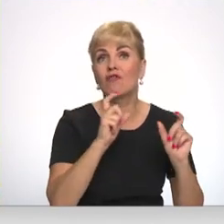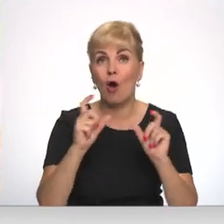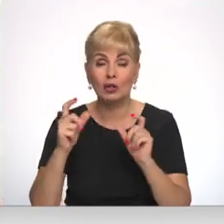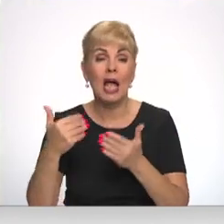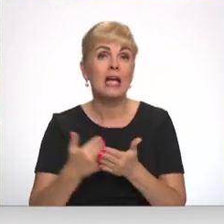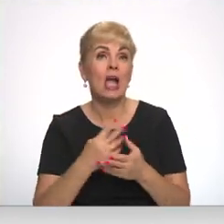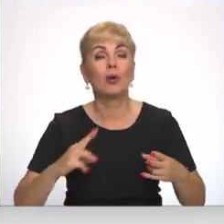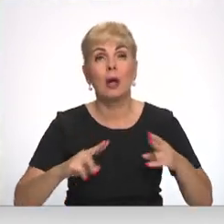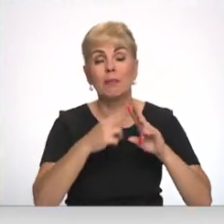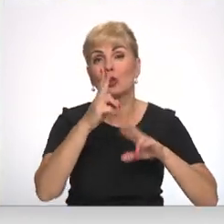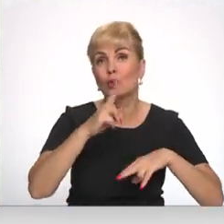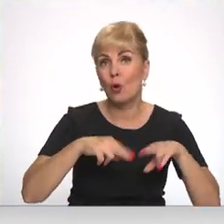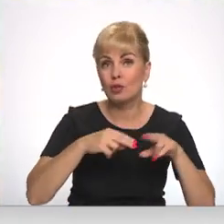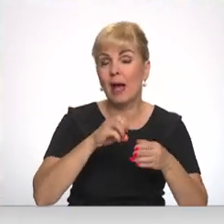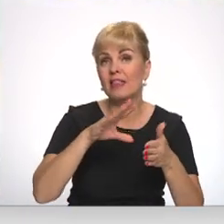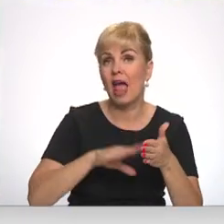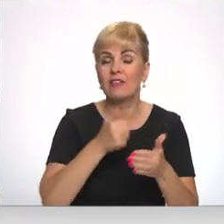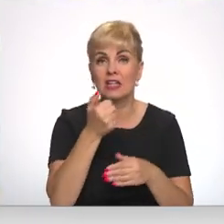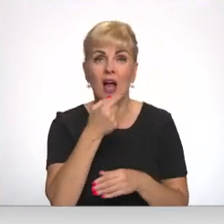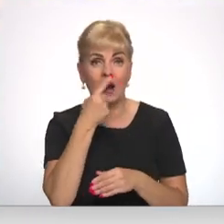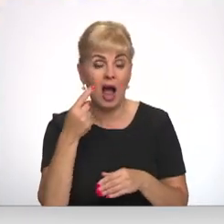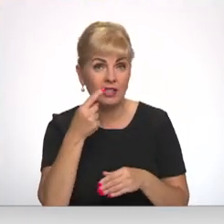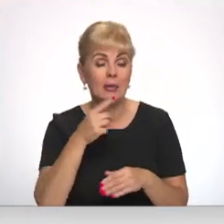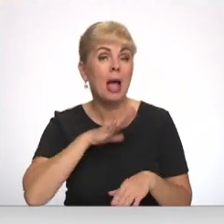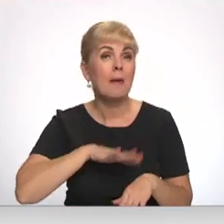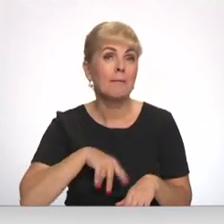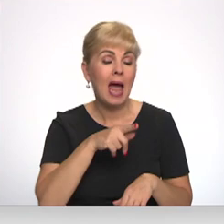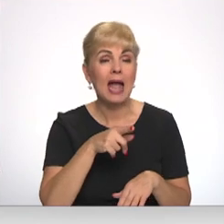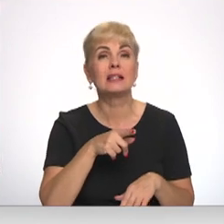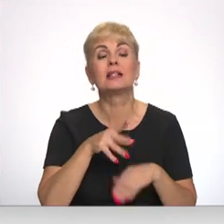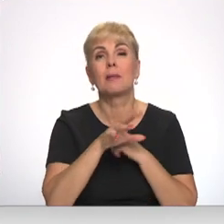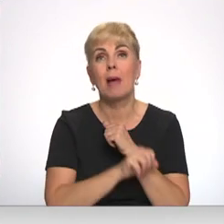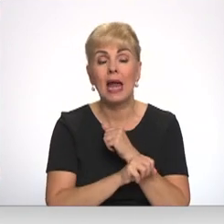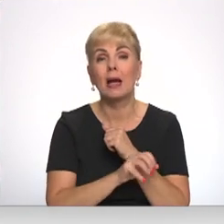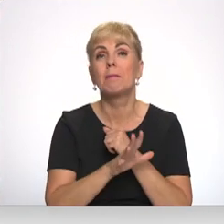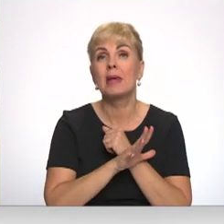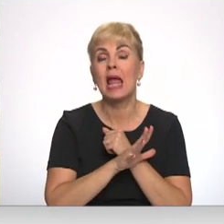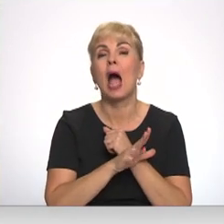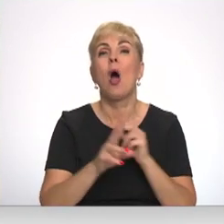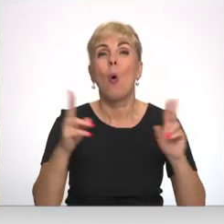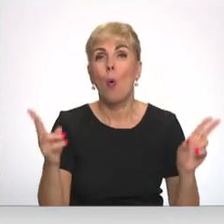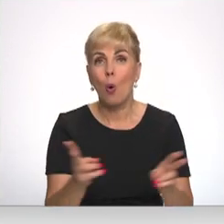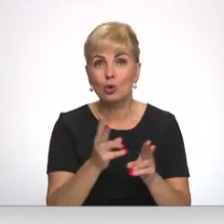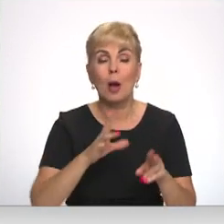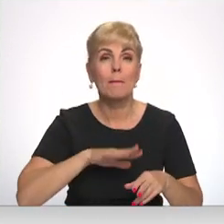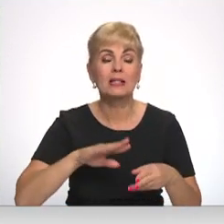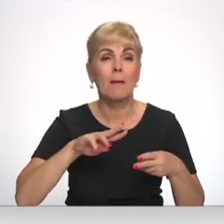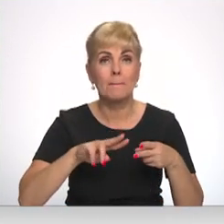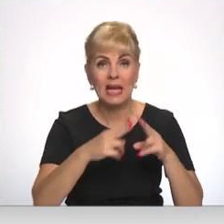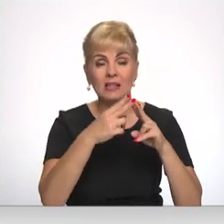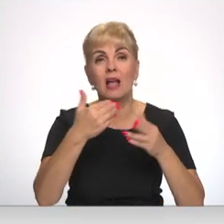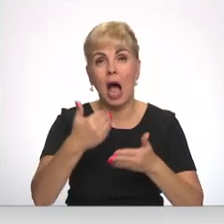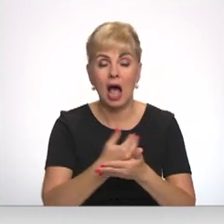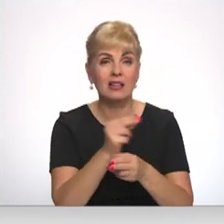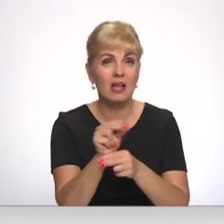Jaunā pils uzbūvēta 19. gadsimtā, bet īs pēc gadsimtu mījas tajā izcēlies ugunsgrāks. Vēlāk pils atjaunot, bet no